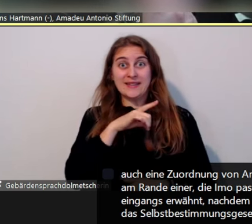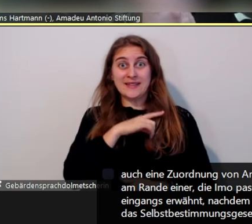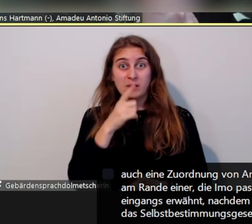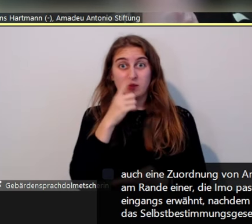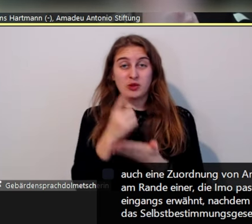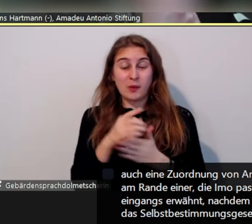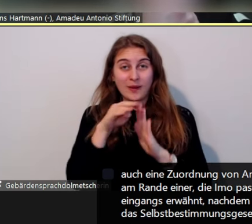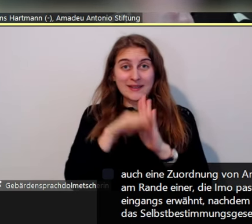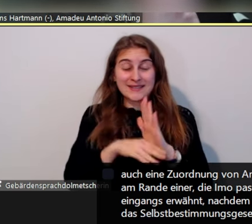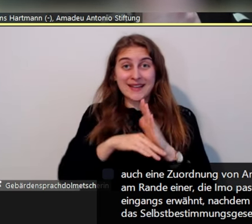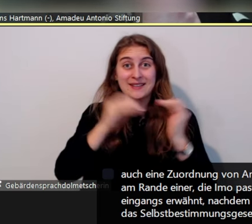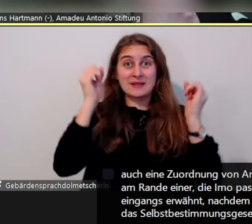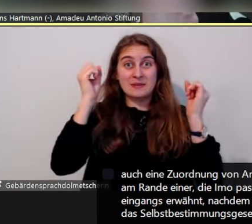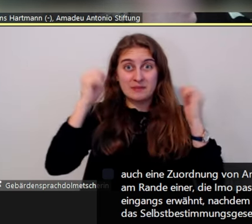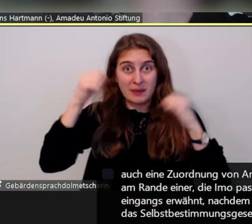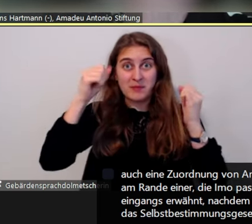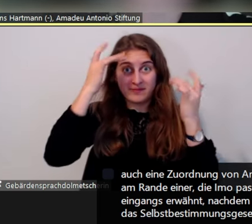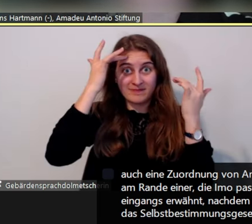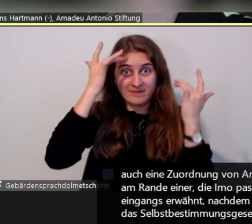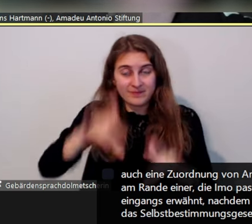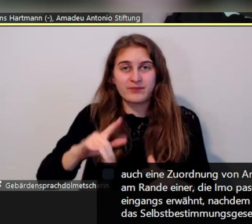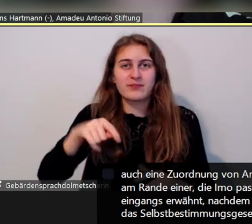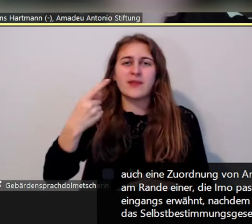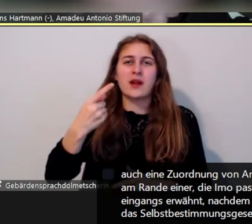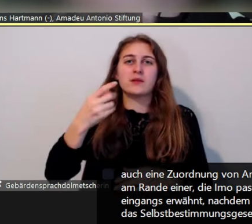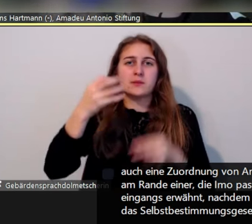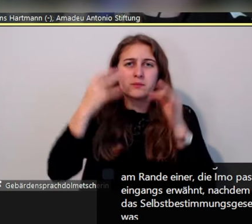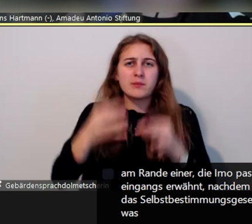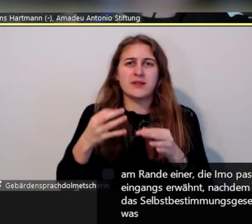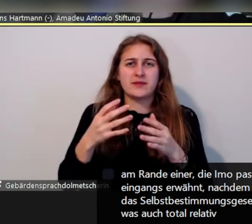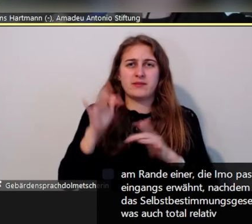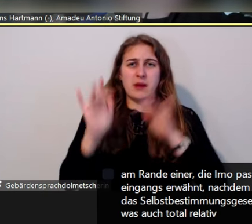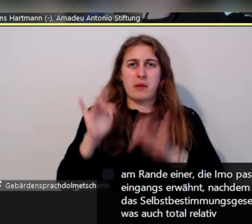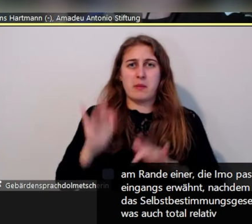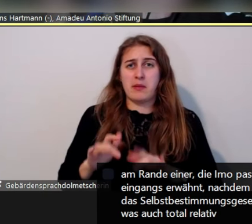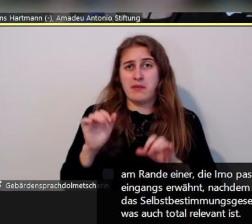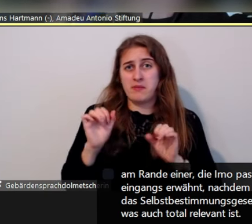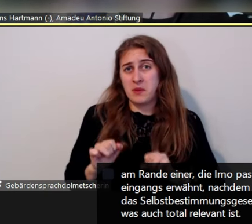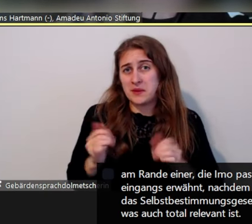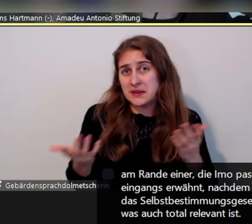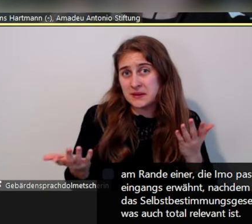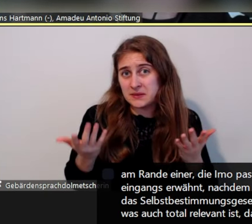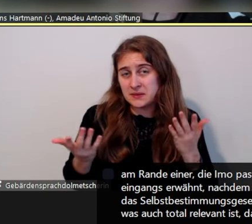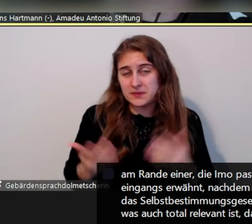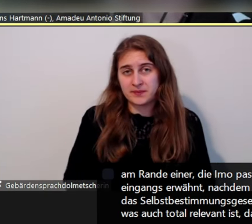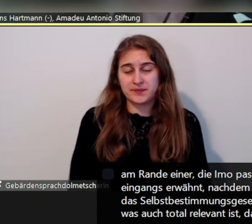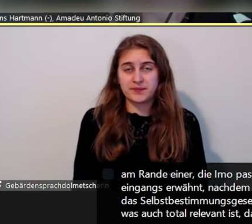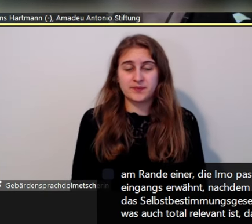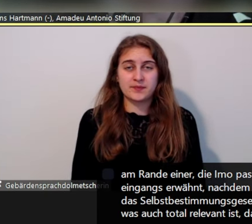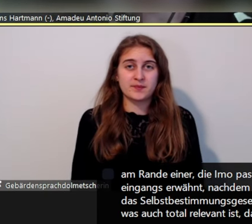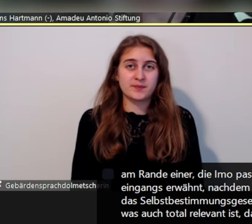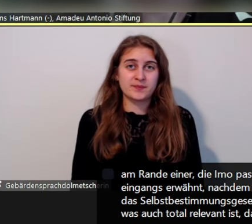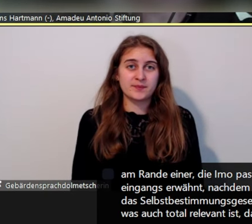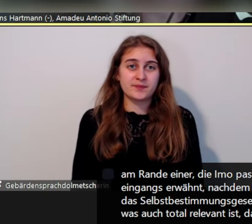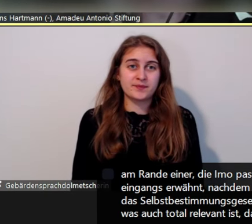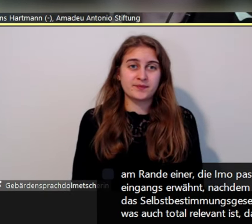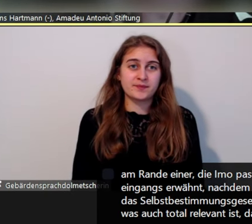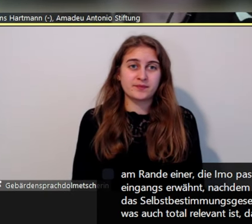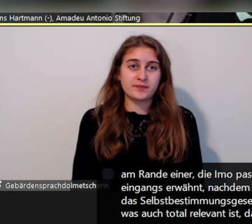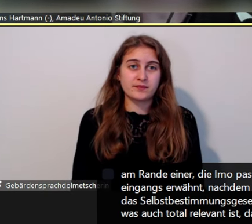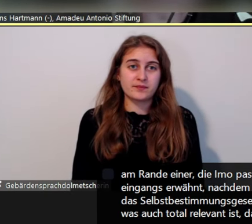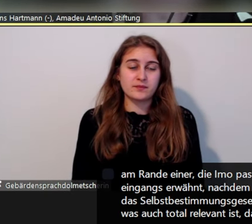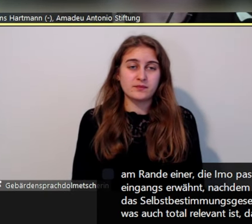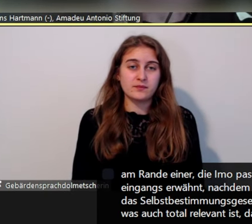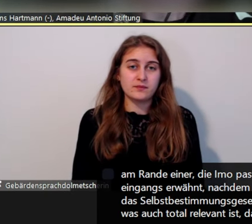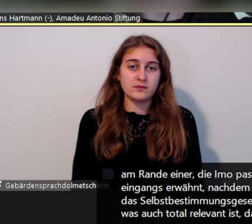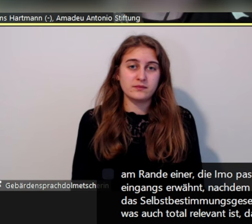Und dann gibt es noch, was auch total relevant ist, das ist, glaube ich, in den Dimensionen von Judith auch